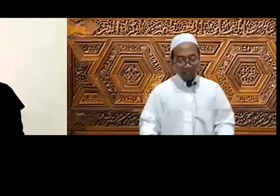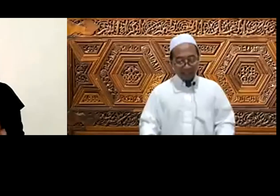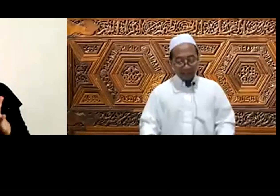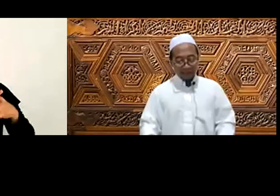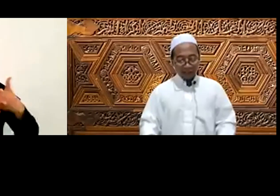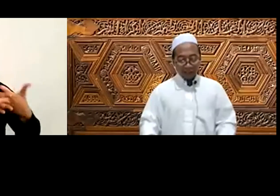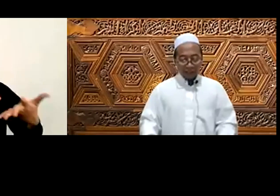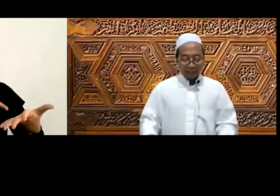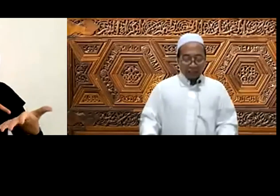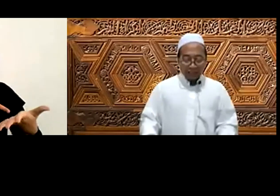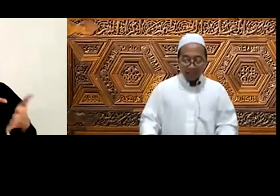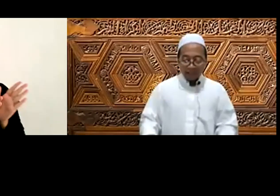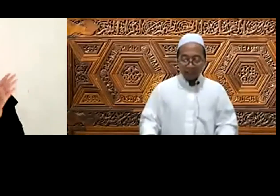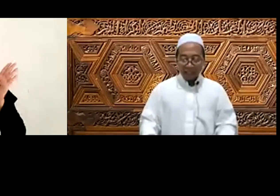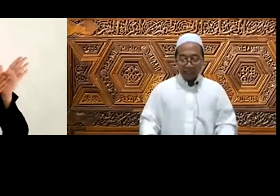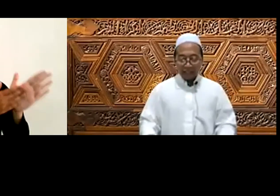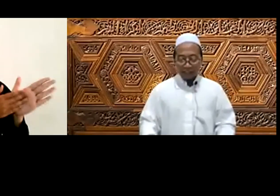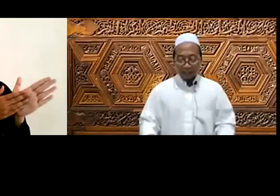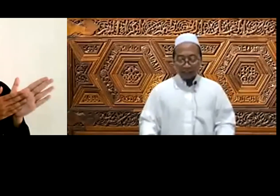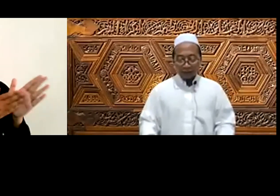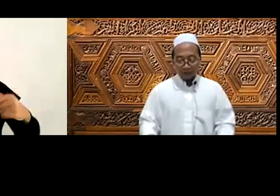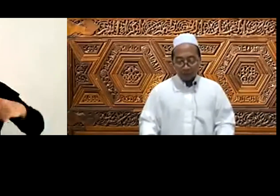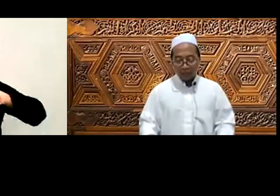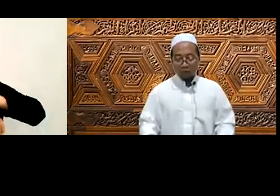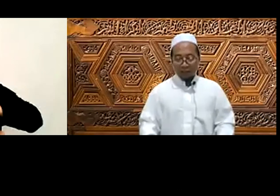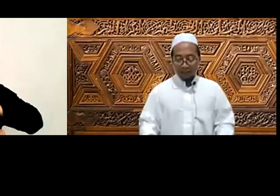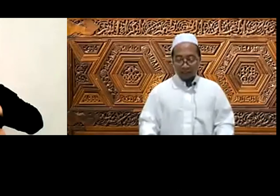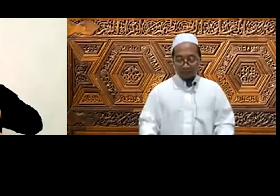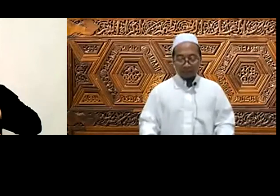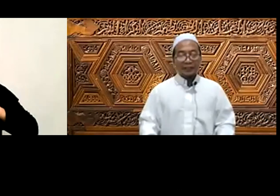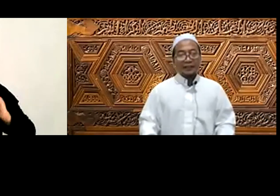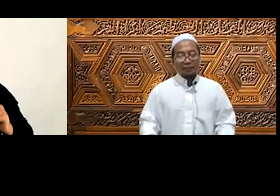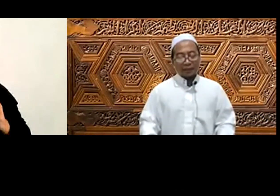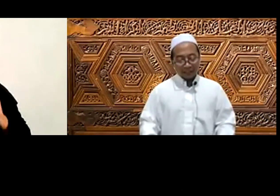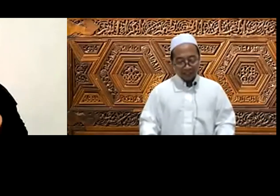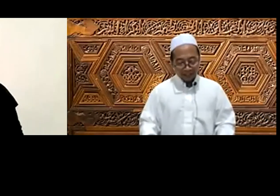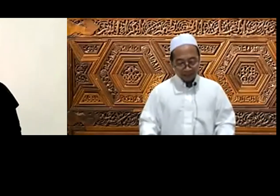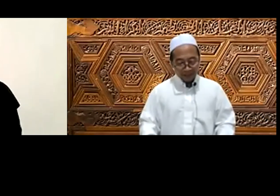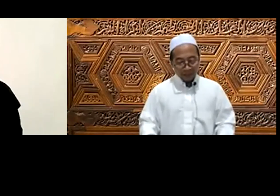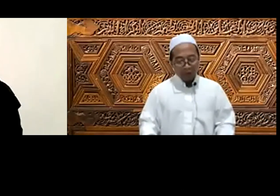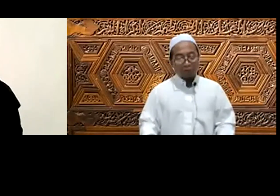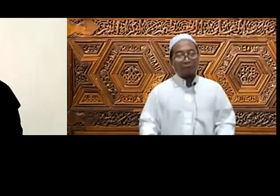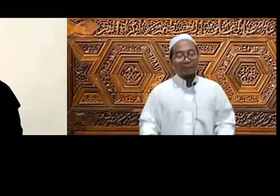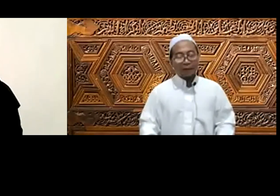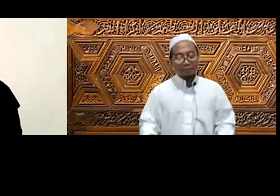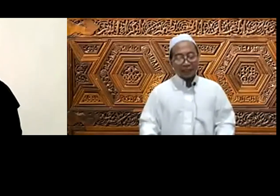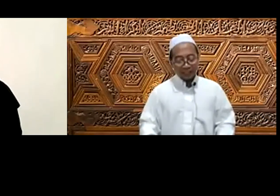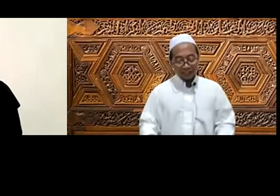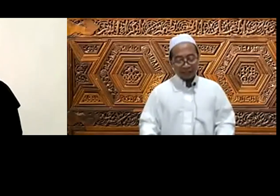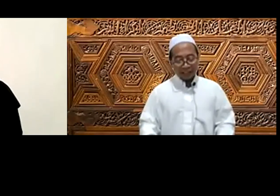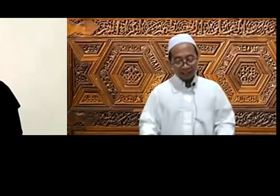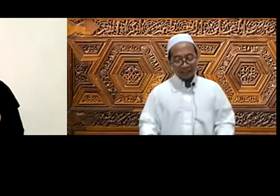pihak lain Lahir pandangan Dari sebagian umat Islam Yang menyatakan Bahwa memang